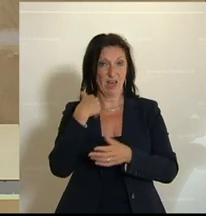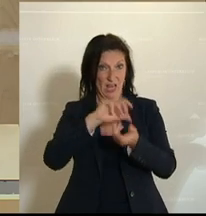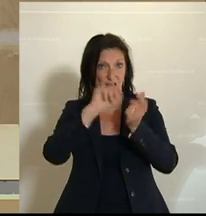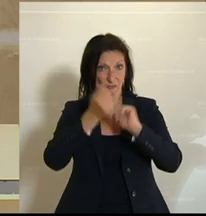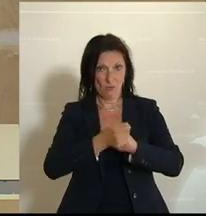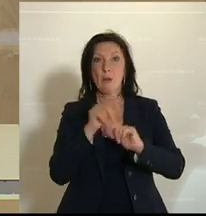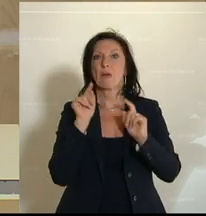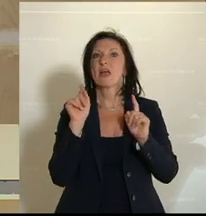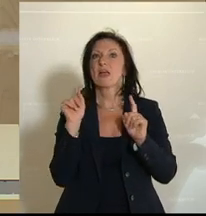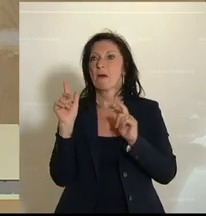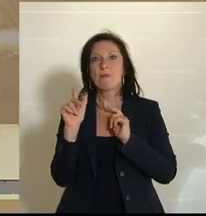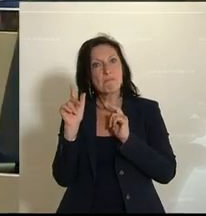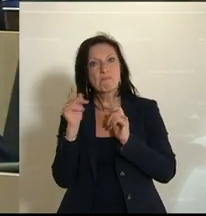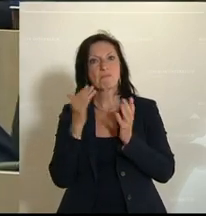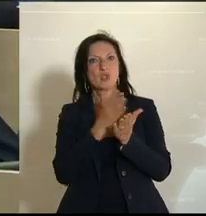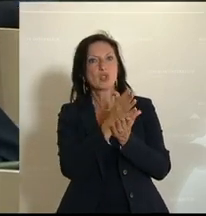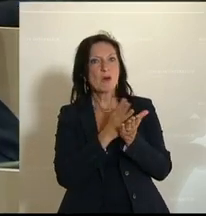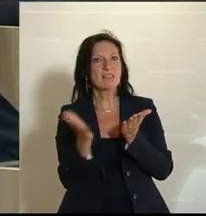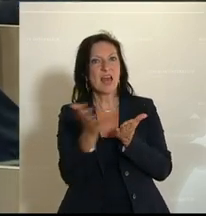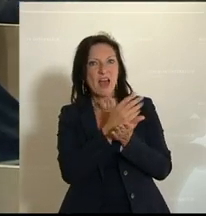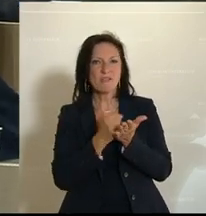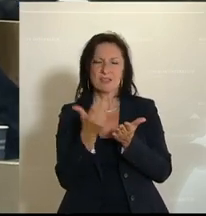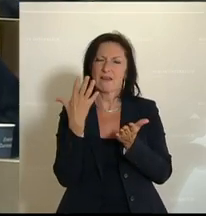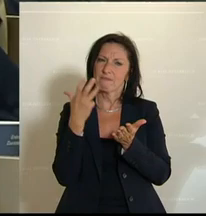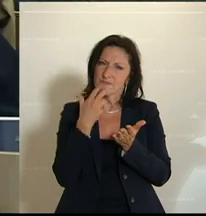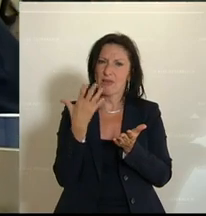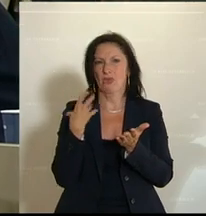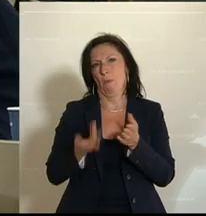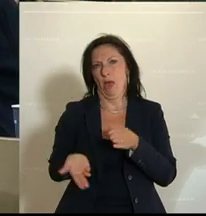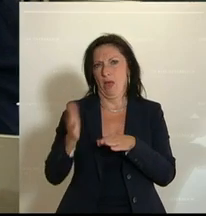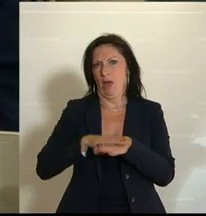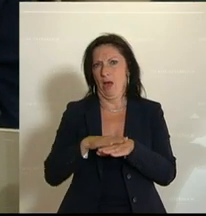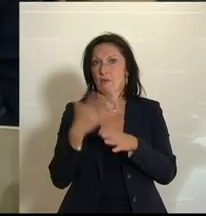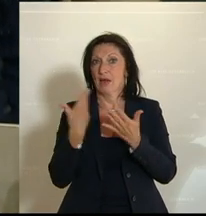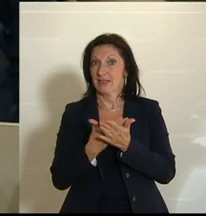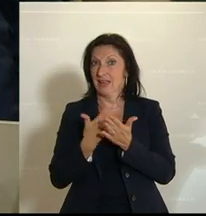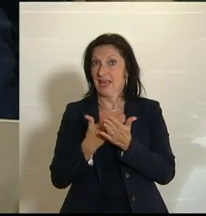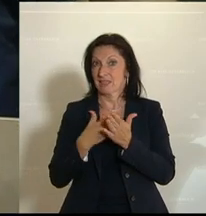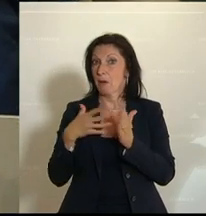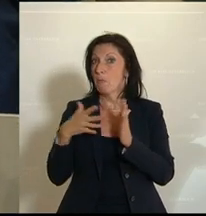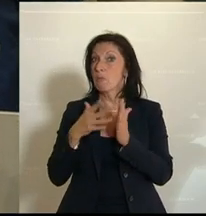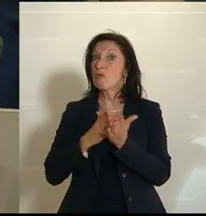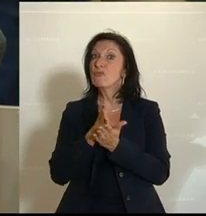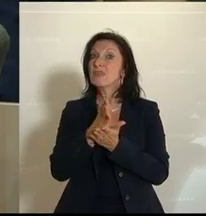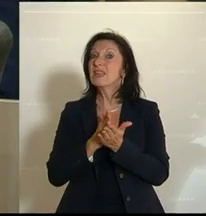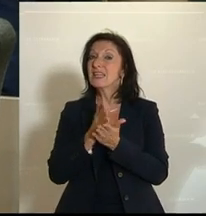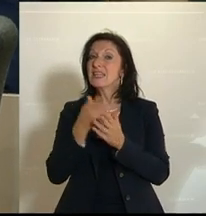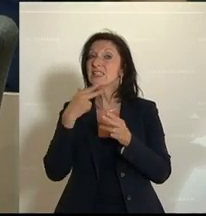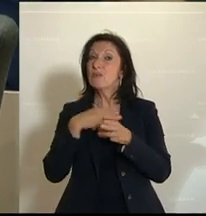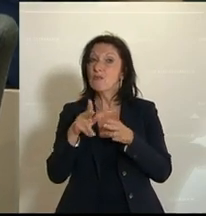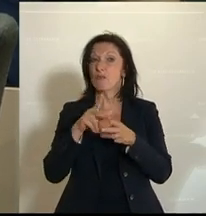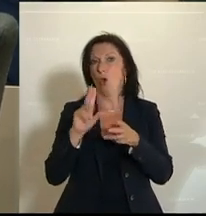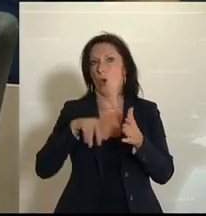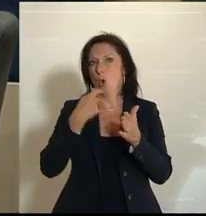wollte man diese Serviceorientierung und die Effizienz noch weiter steigern und hat ihm einen Prüfdienst für lohnabhängige Abgaben und Beiträge